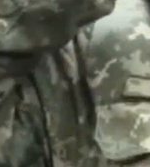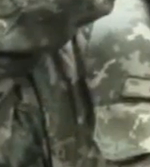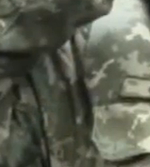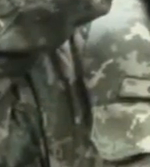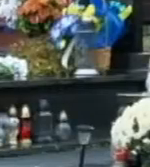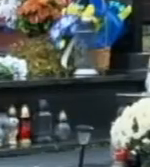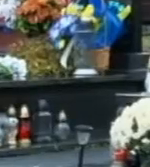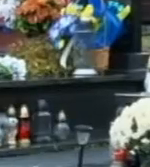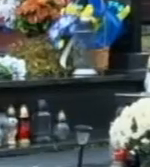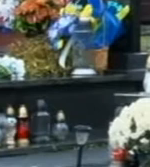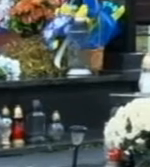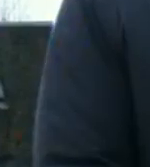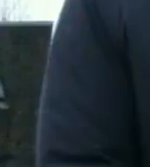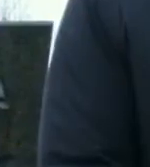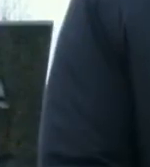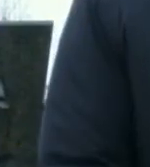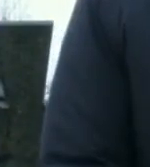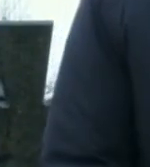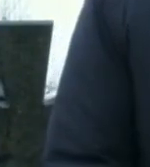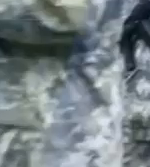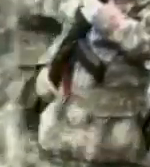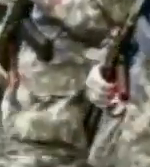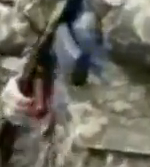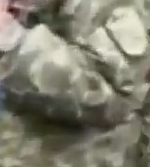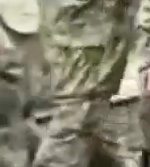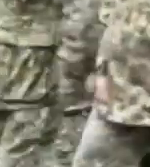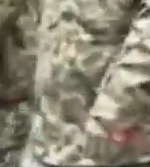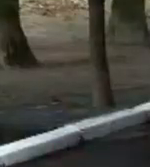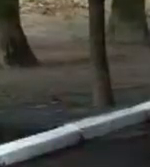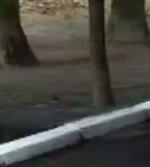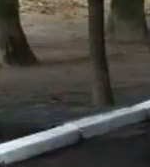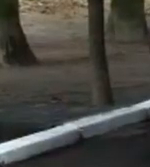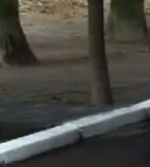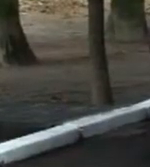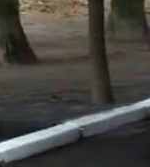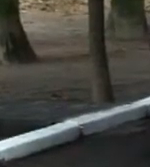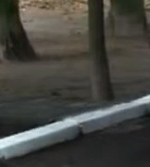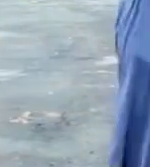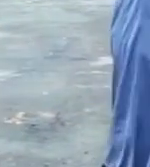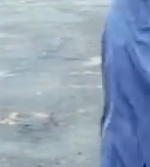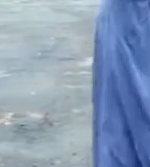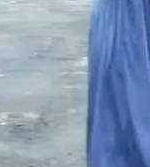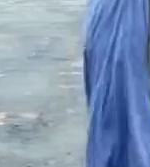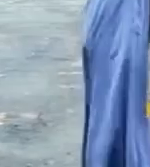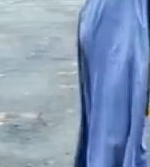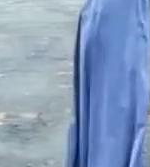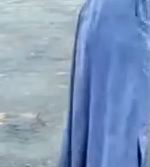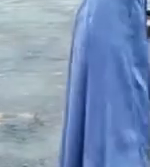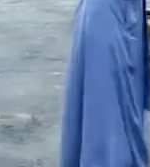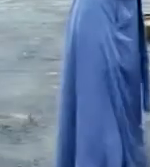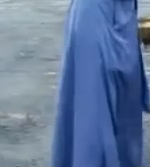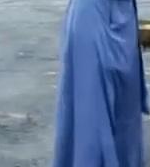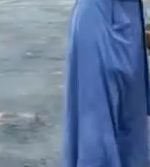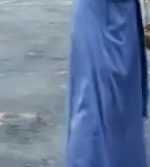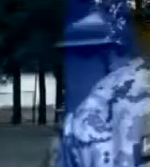День інженерних військ. Окрім привітань перших осіб району, отримали бійці військової частини і повнопривідний джип. Ви ім'я отця і сина,